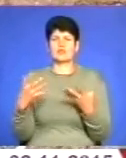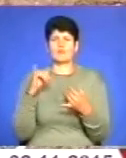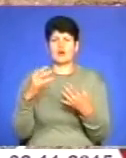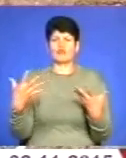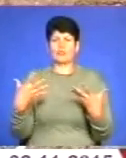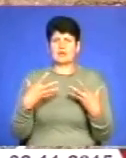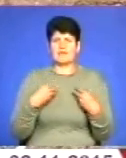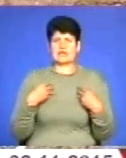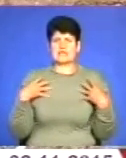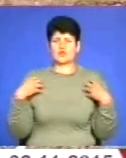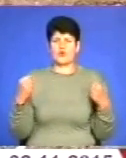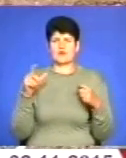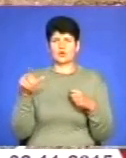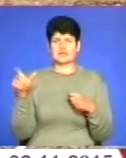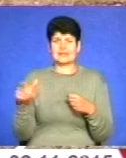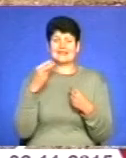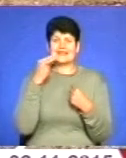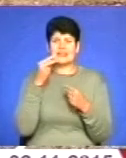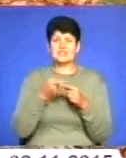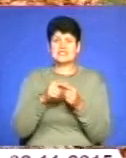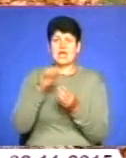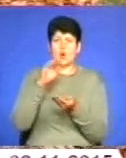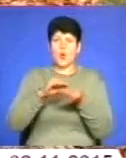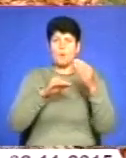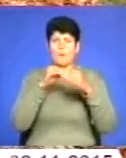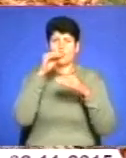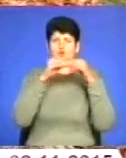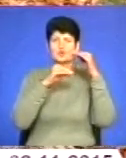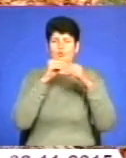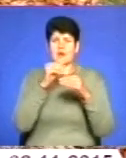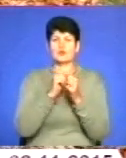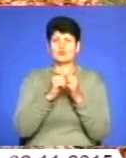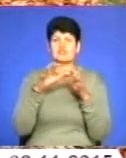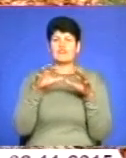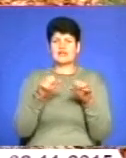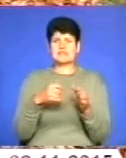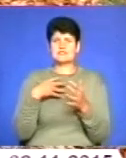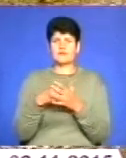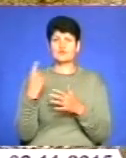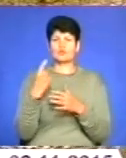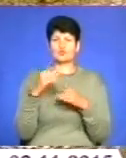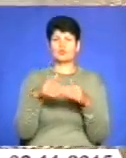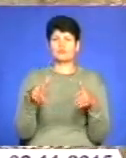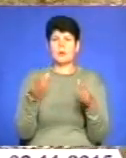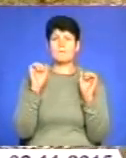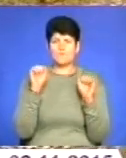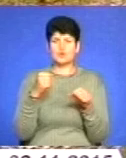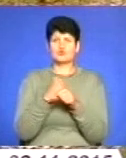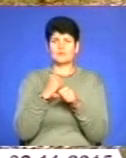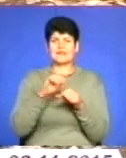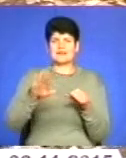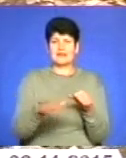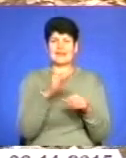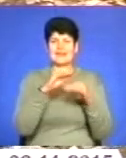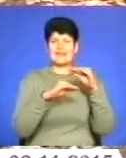Найкращою альтернативою спалювання листя є компостування. Кожен власник присадибної ділянки на своєму господарському дворі може зробити компостну яму,